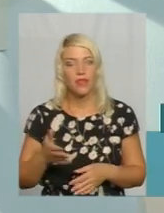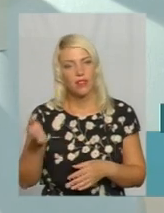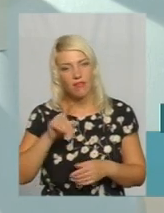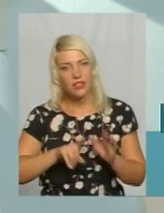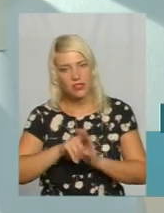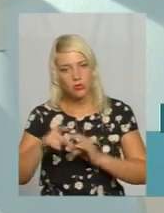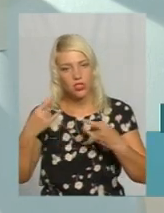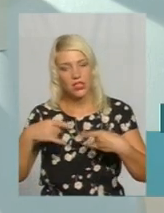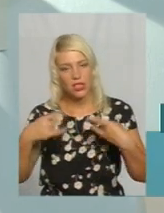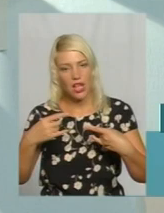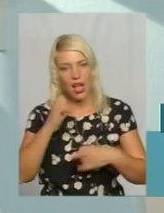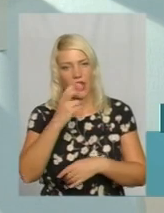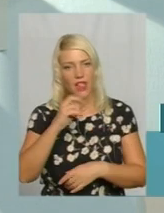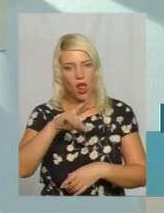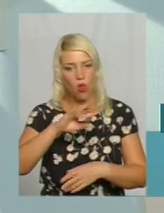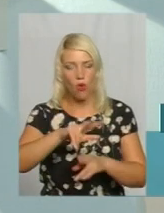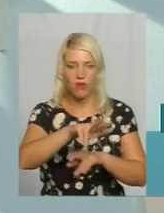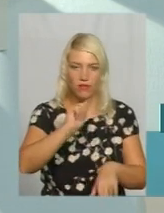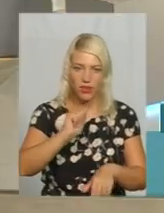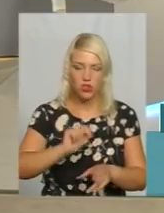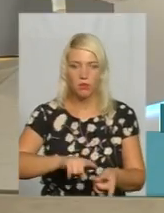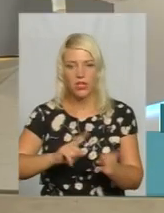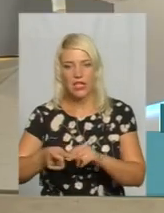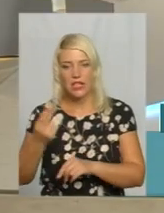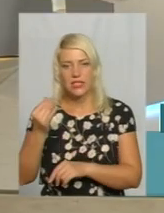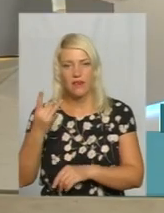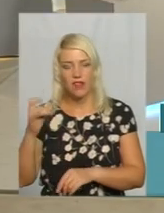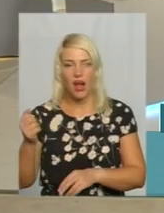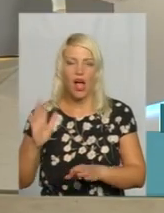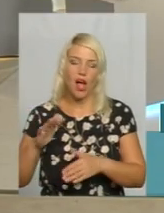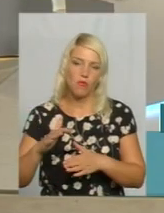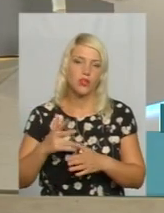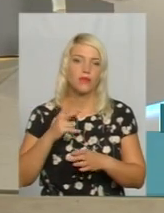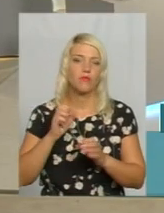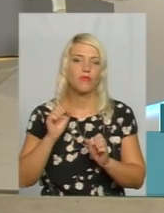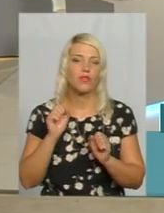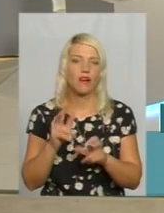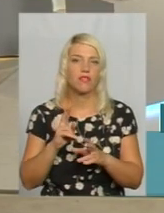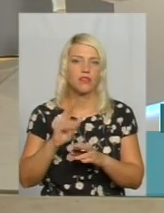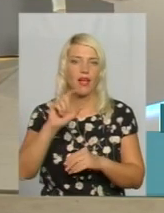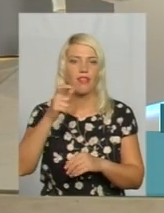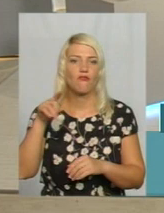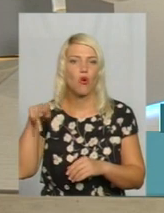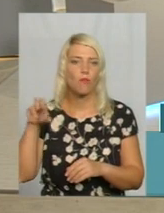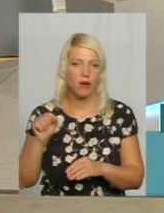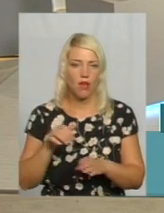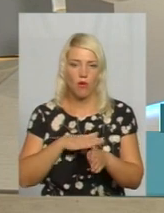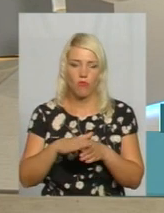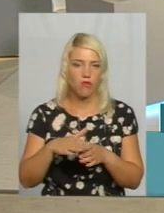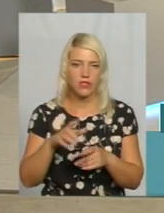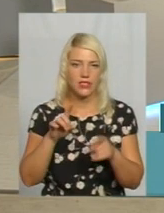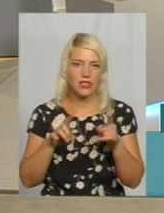перейдемо на цифрове телебачення. А далі, звичайно, це в перспективі, наприклад, вже в Європі повністю навіть вже деякі країни відмовляються